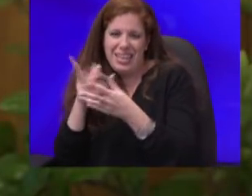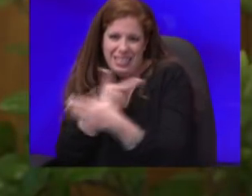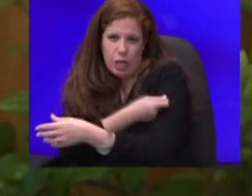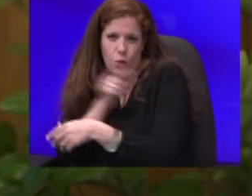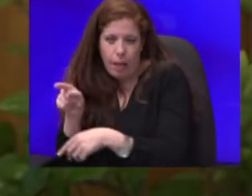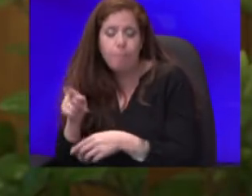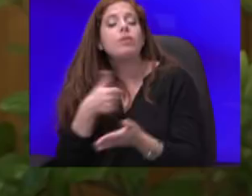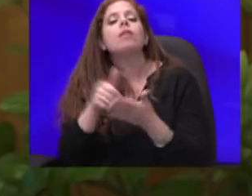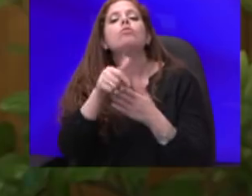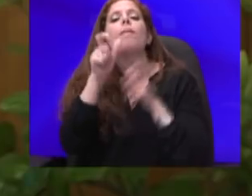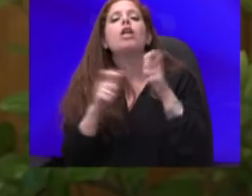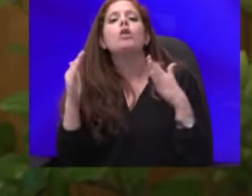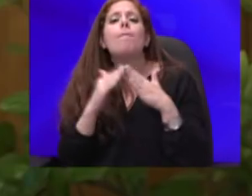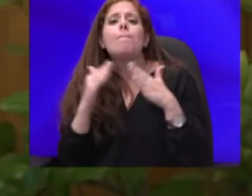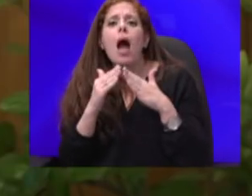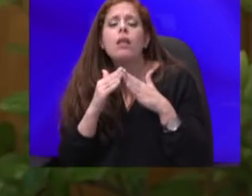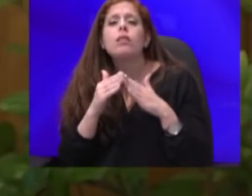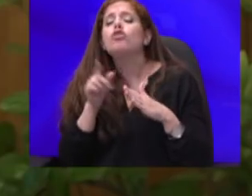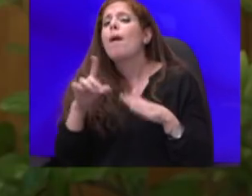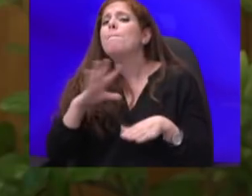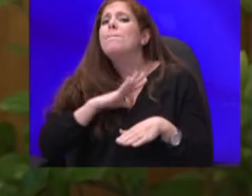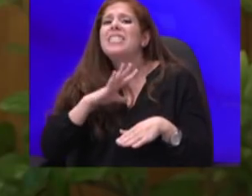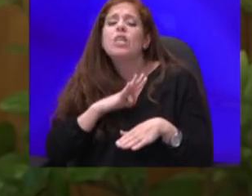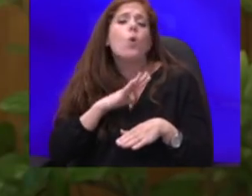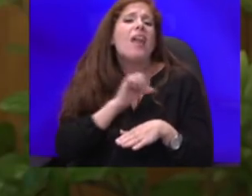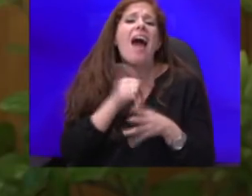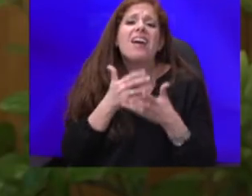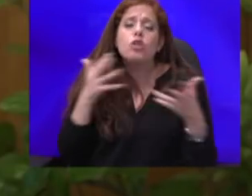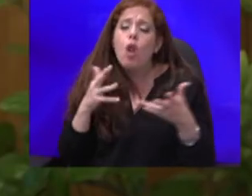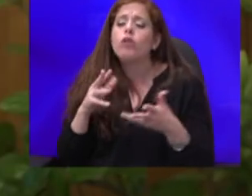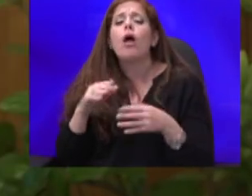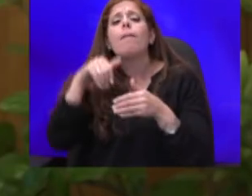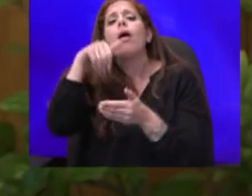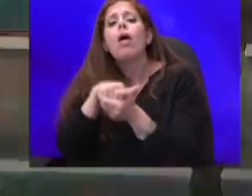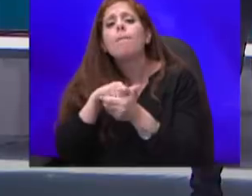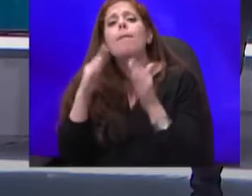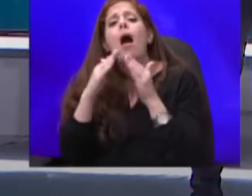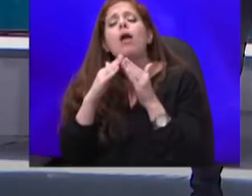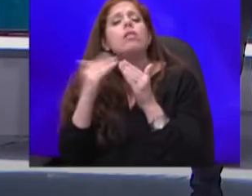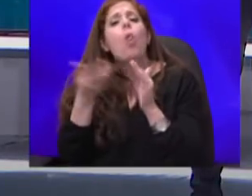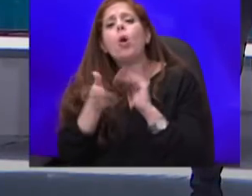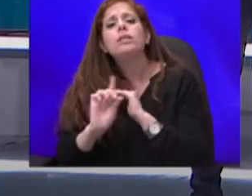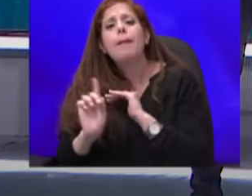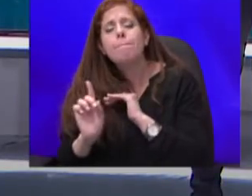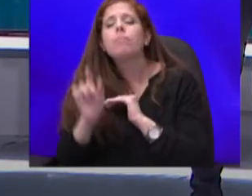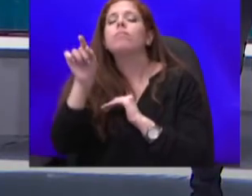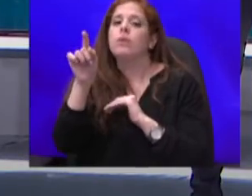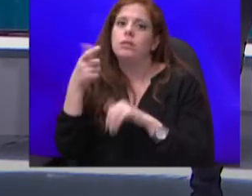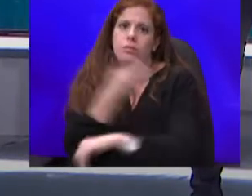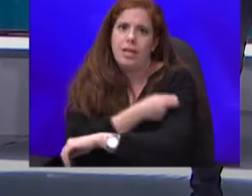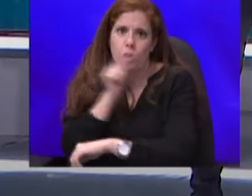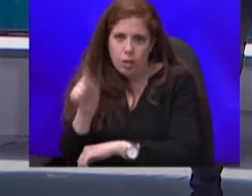בסיכון הכי גדול. הכי גדול לחלוט בקורונה, ואנחנו יודעים להגיע אליהם לבתים,